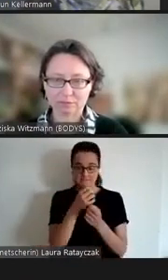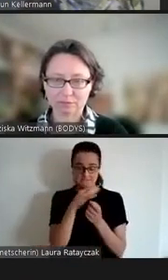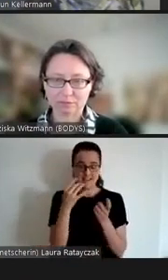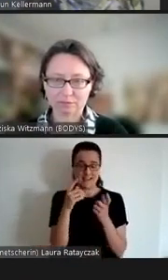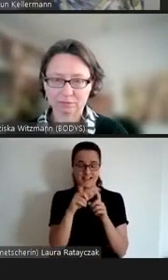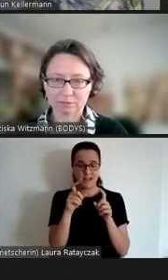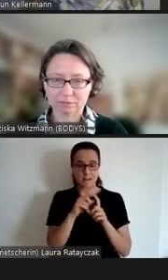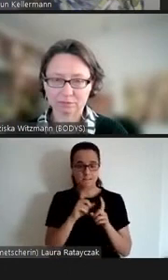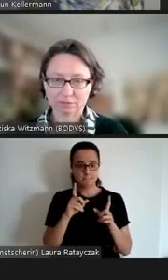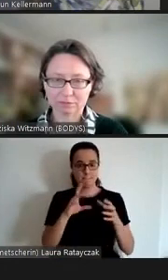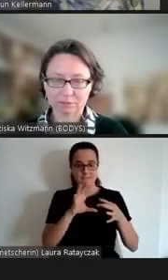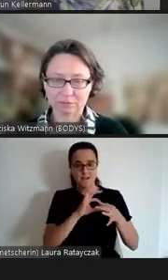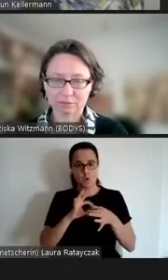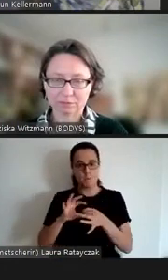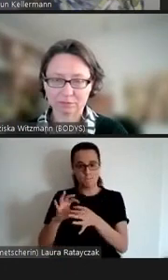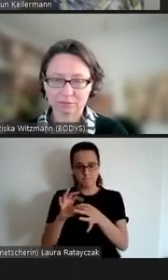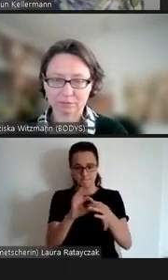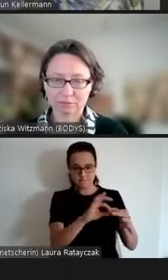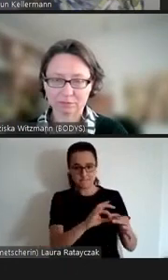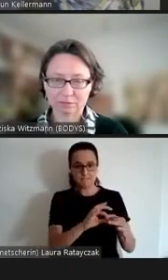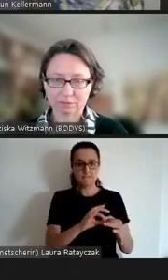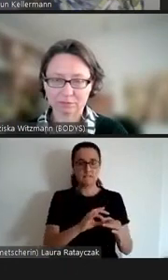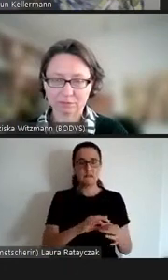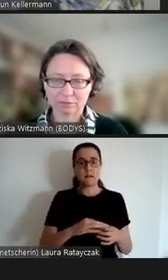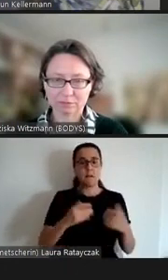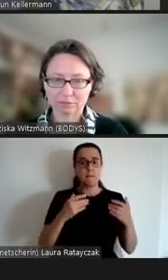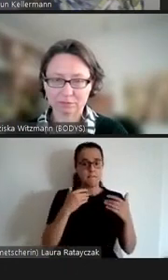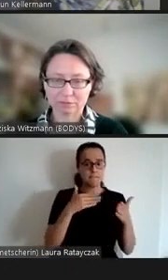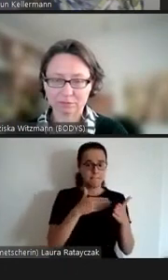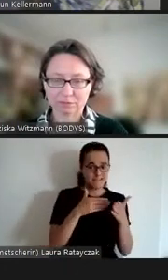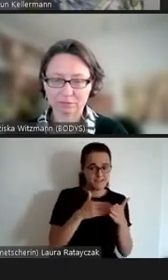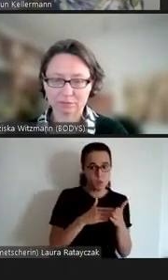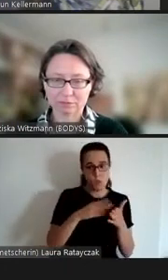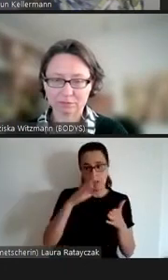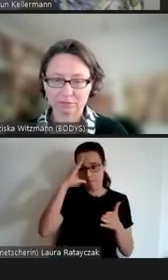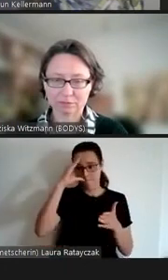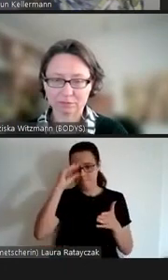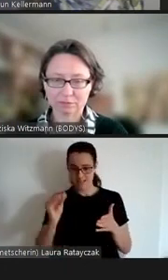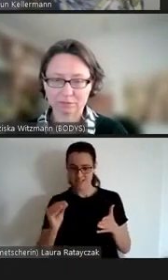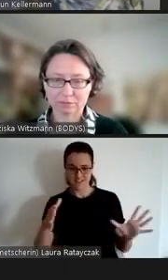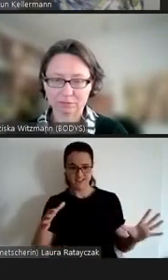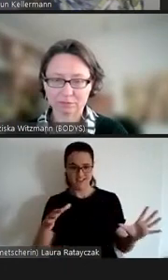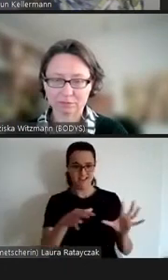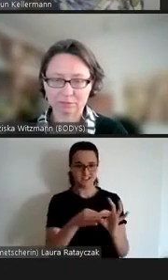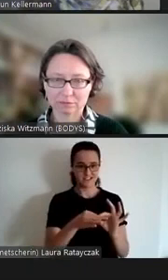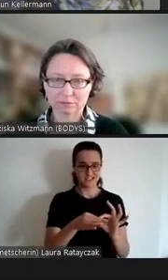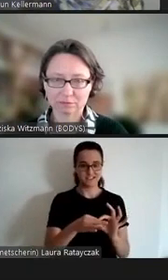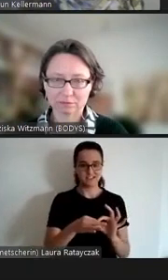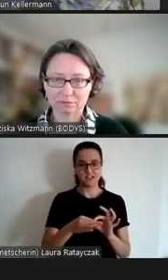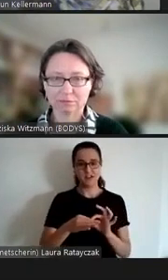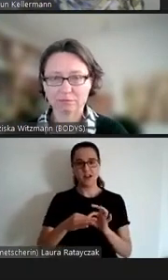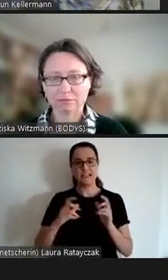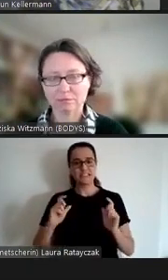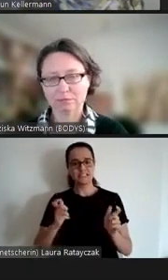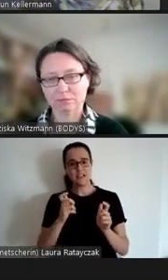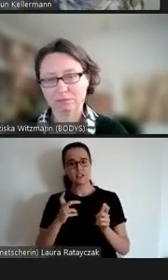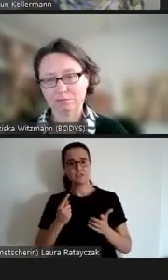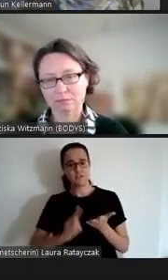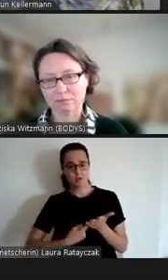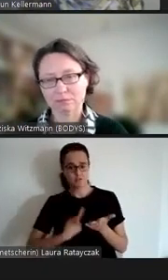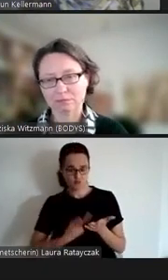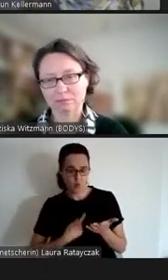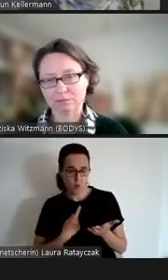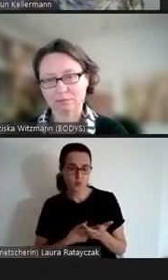Behinderung und Männlichkeit vergeschlechtliche Rollenermartungen gesellschaftliche Ansprüche